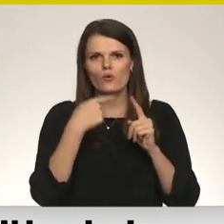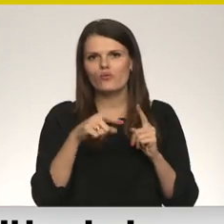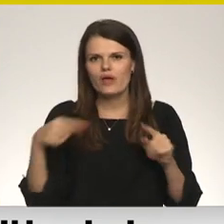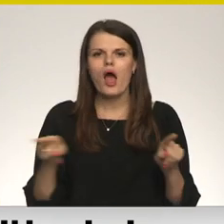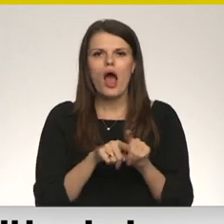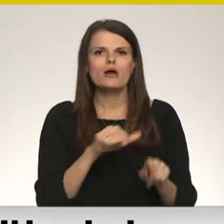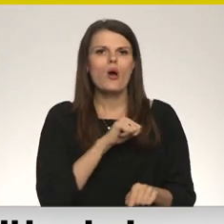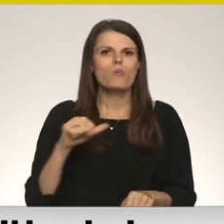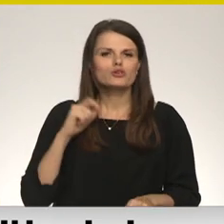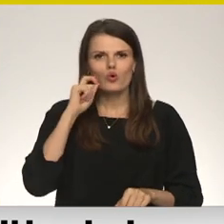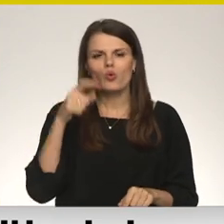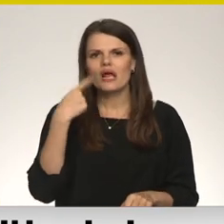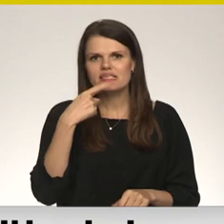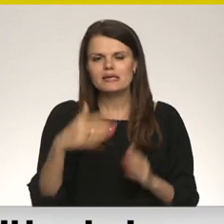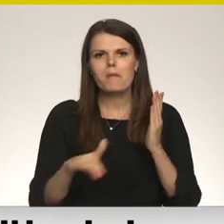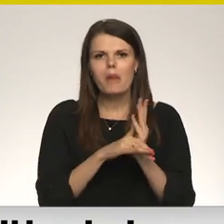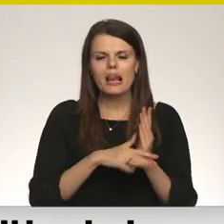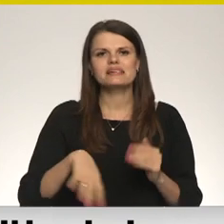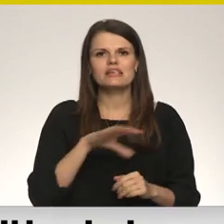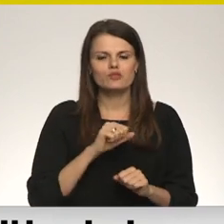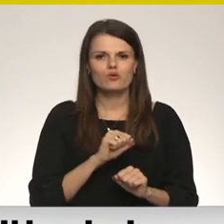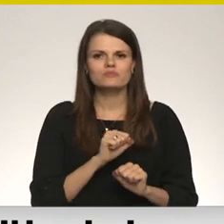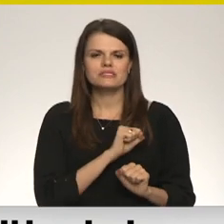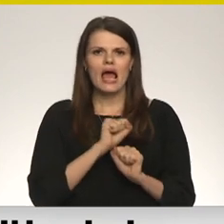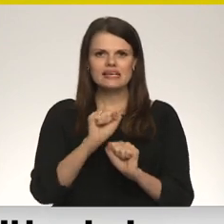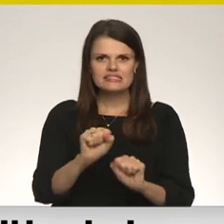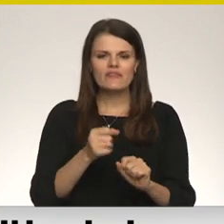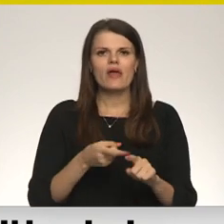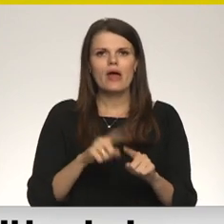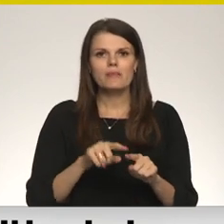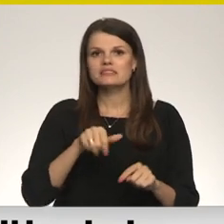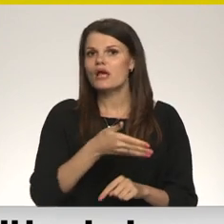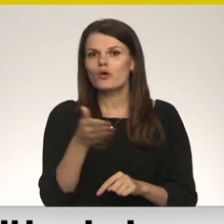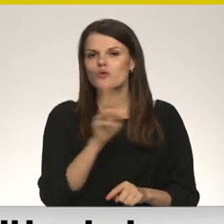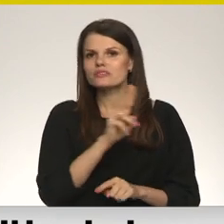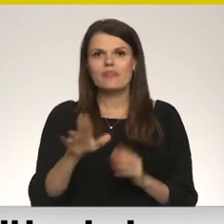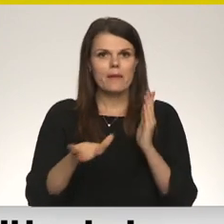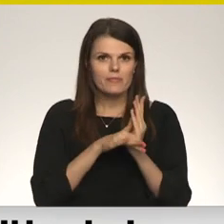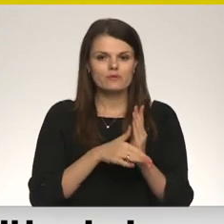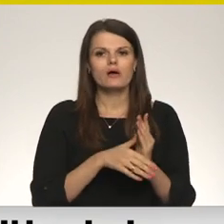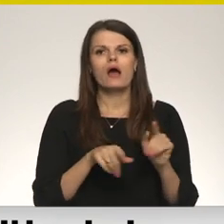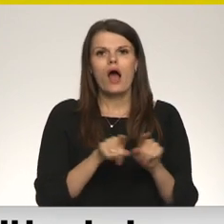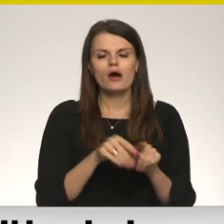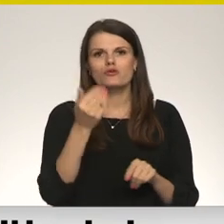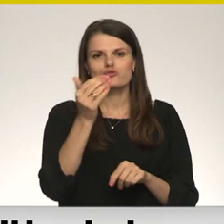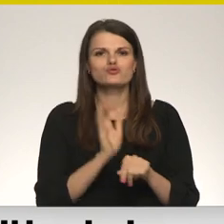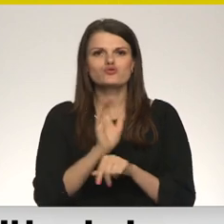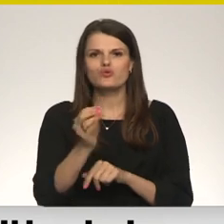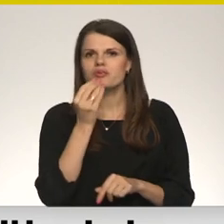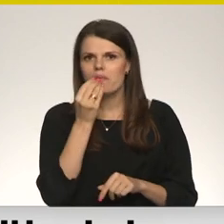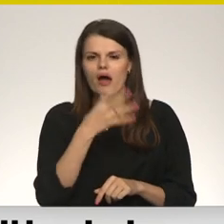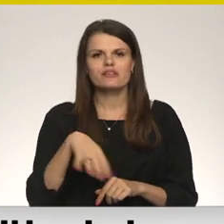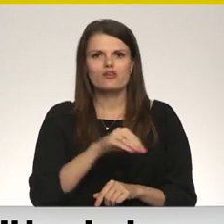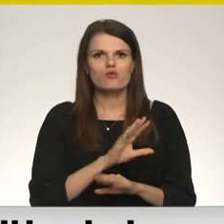paši saka, palīdziet mums aizstāvēties, jo, ja jūs nepalīdzēsiet, arī jūsu sūtītā pārtika, mums vairs nebūs